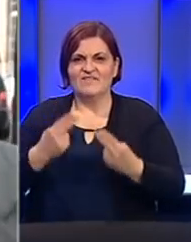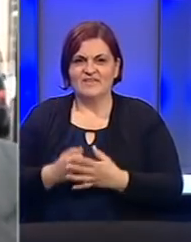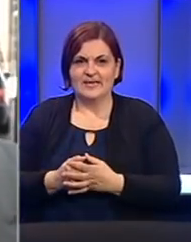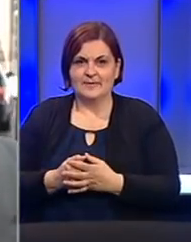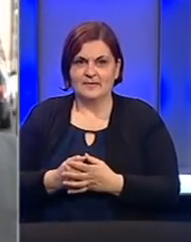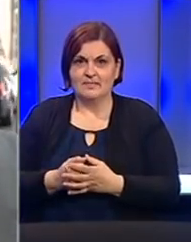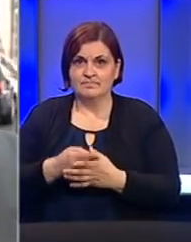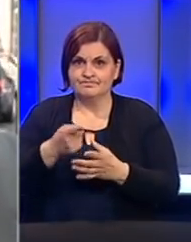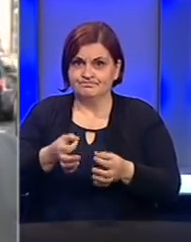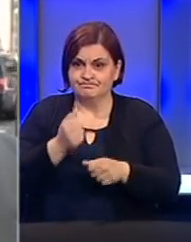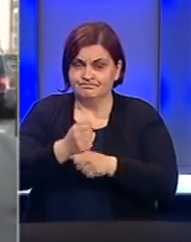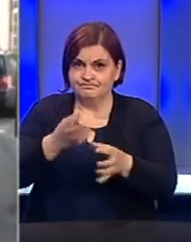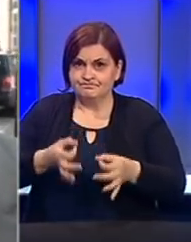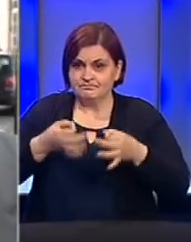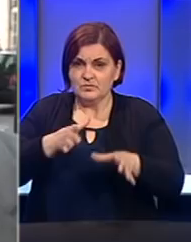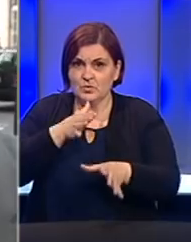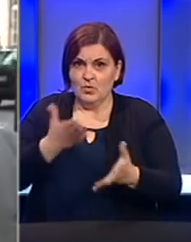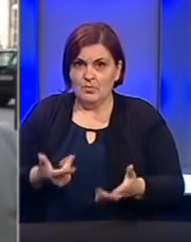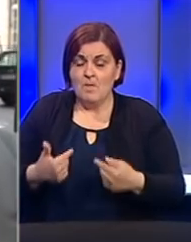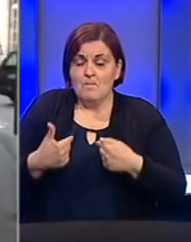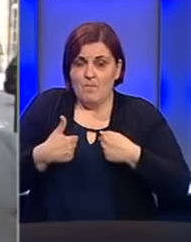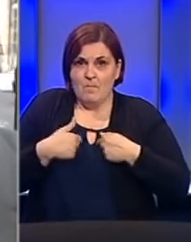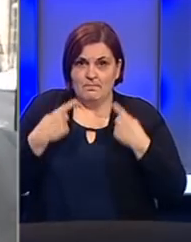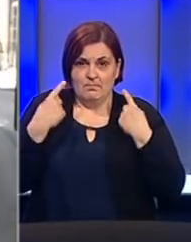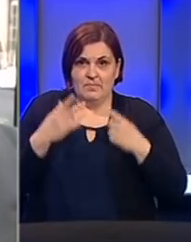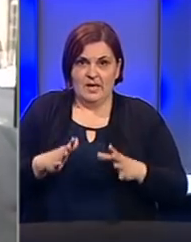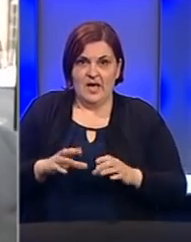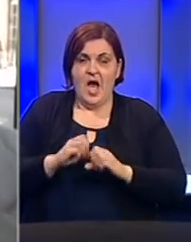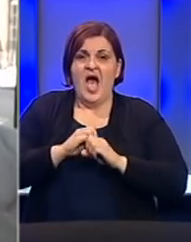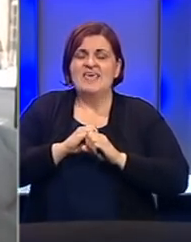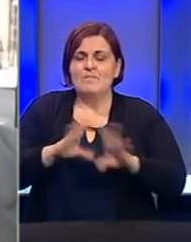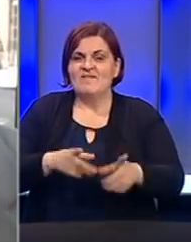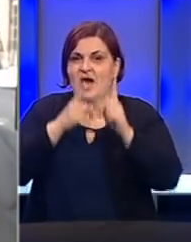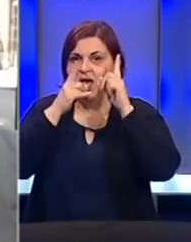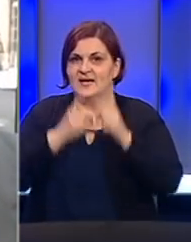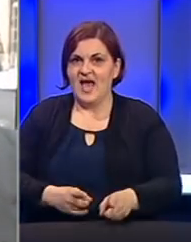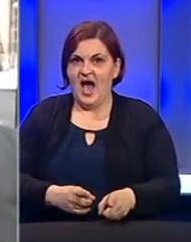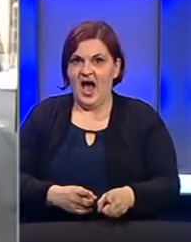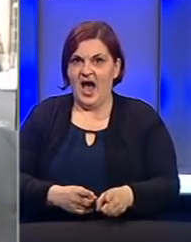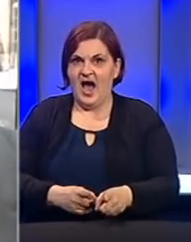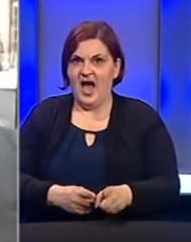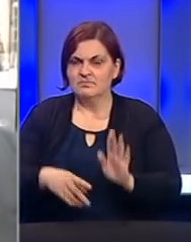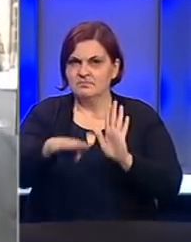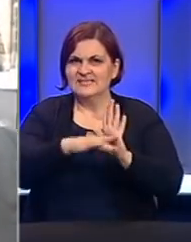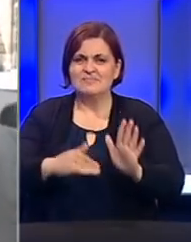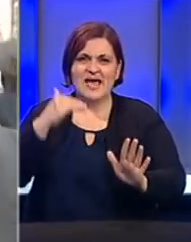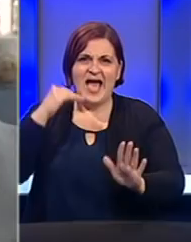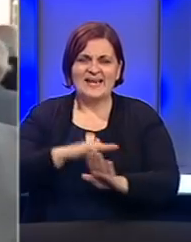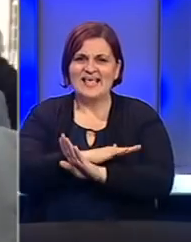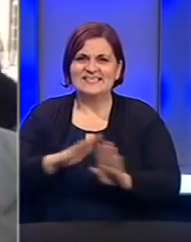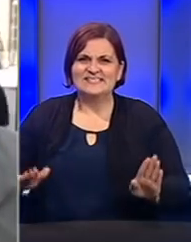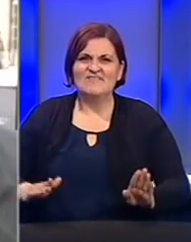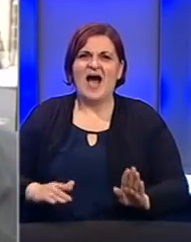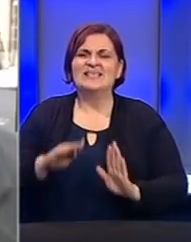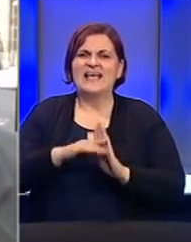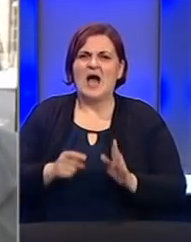Pravljenje takve manifestacije u Sarajevu je po mom sudu objava rata. Ustav nam garantuje da sva legalna